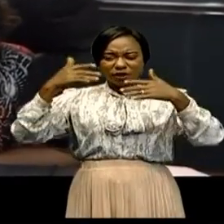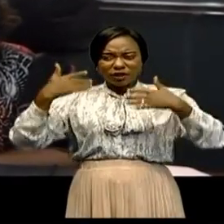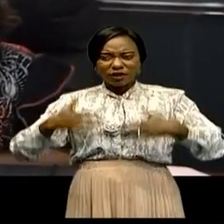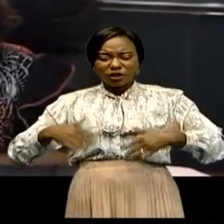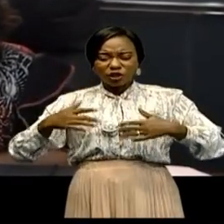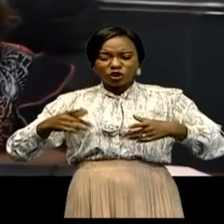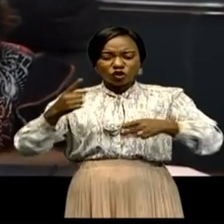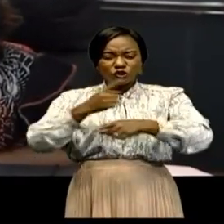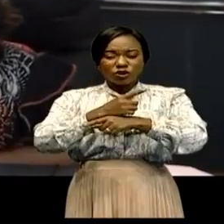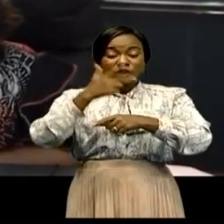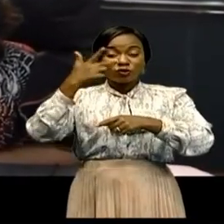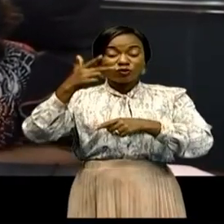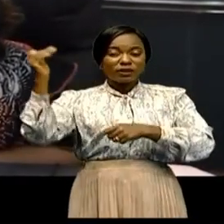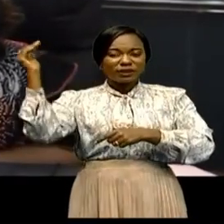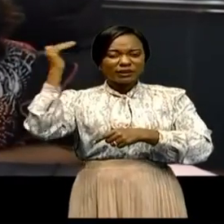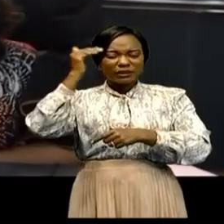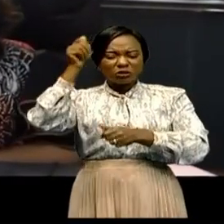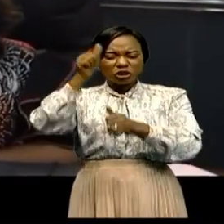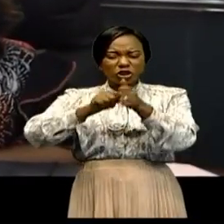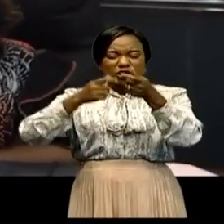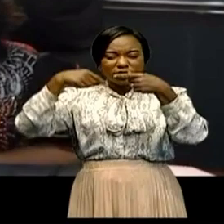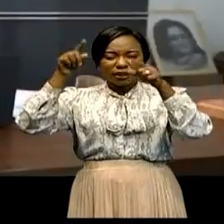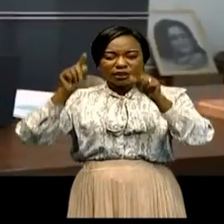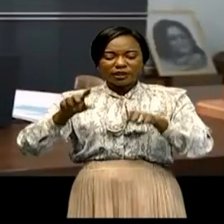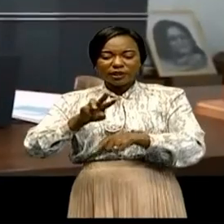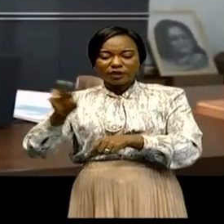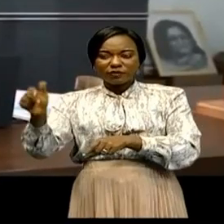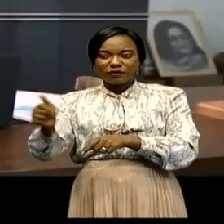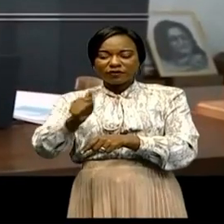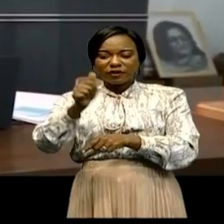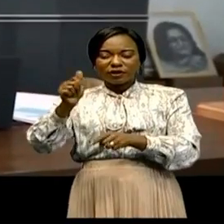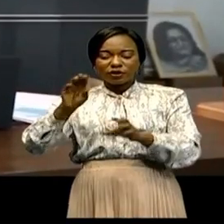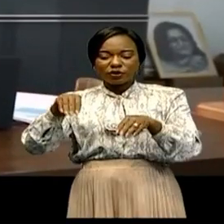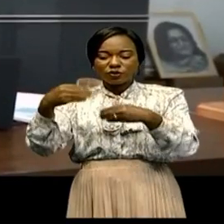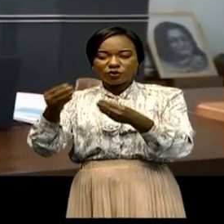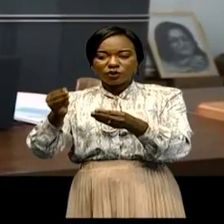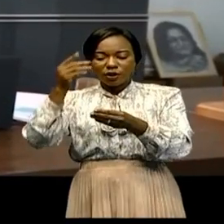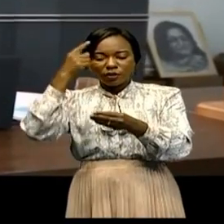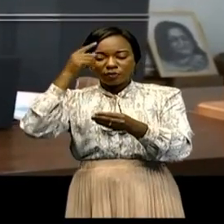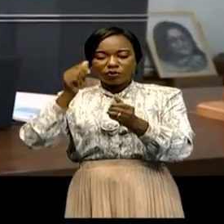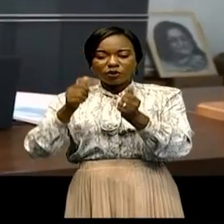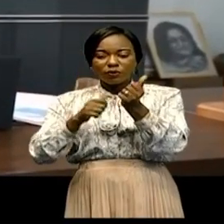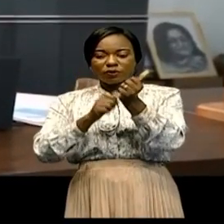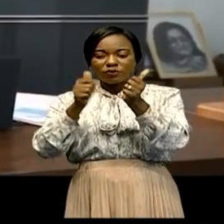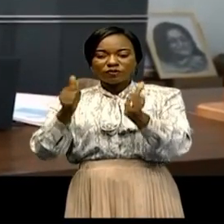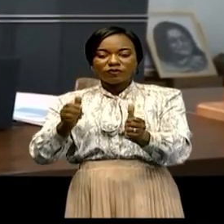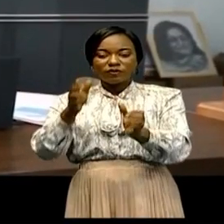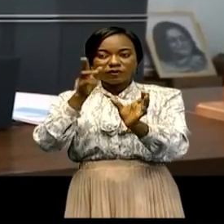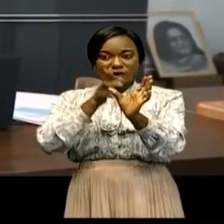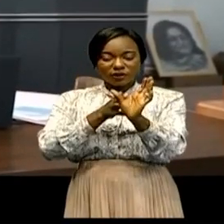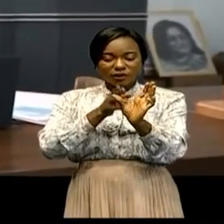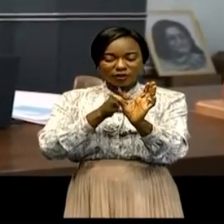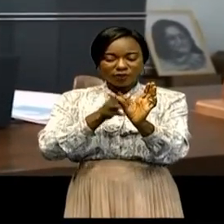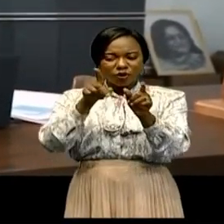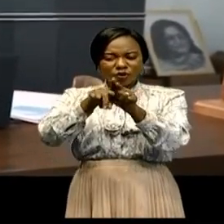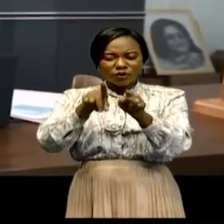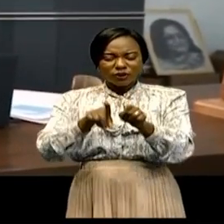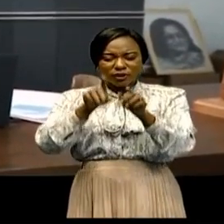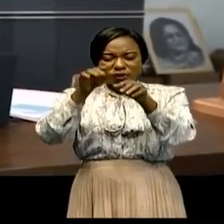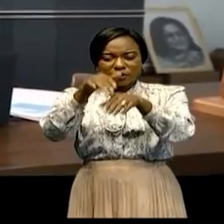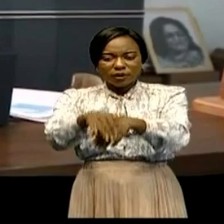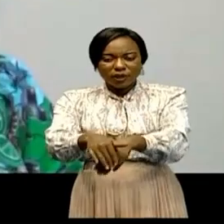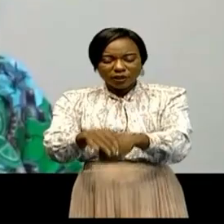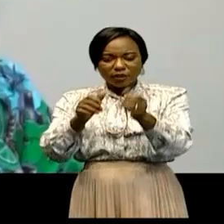de la journée du 3 décembre 2021, dédiée aux personnes vivant avec handicap. Leadership et participation